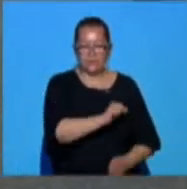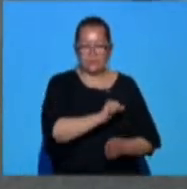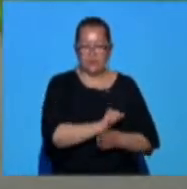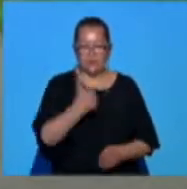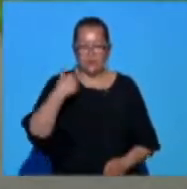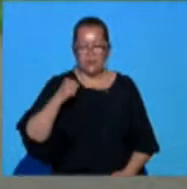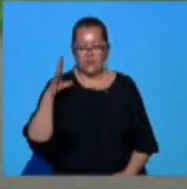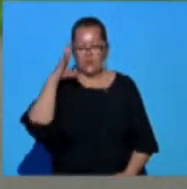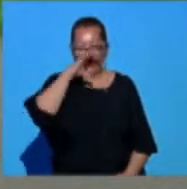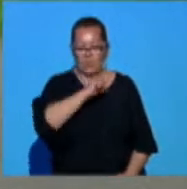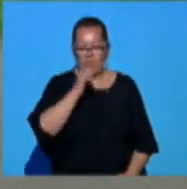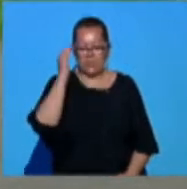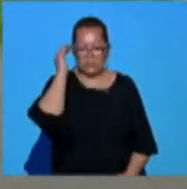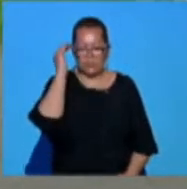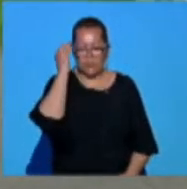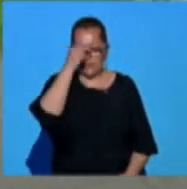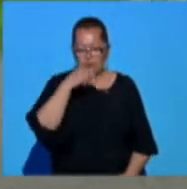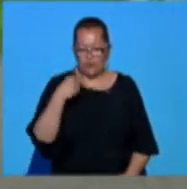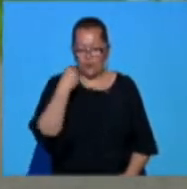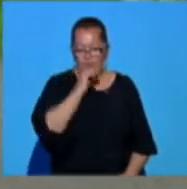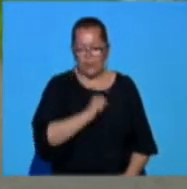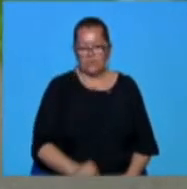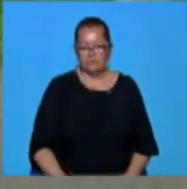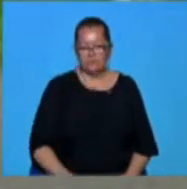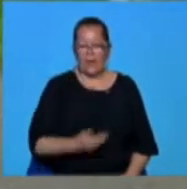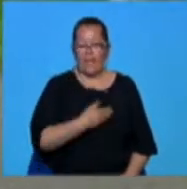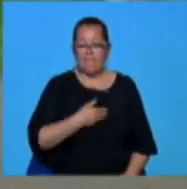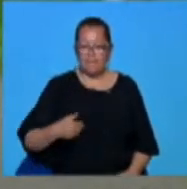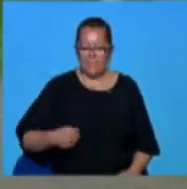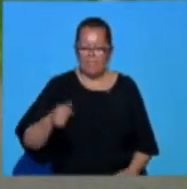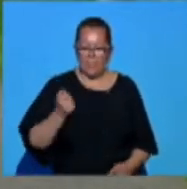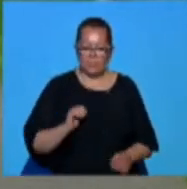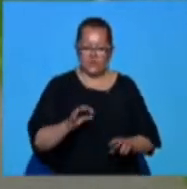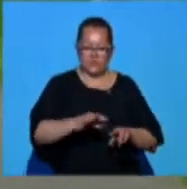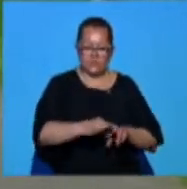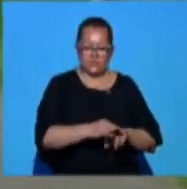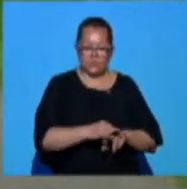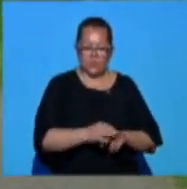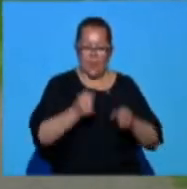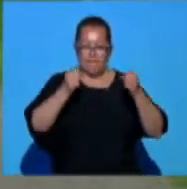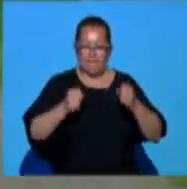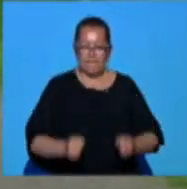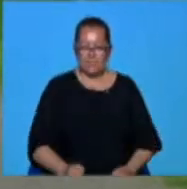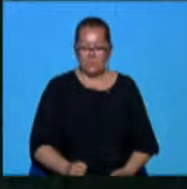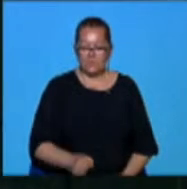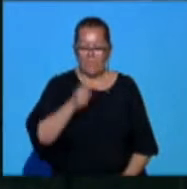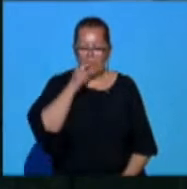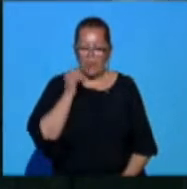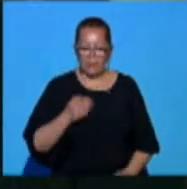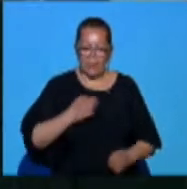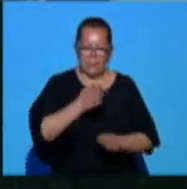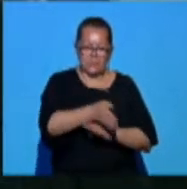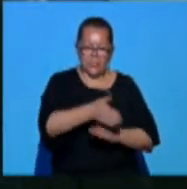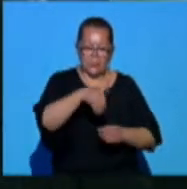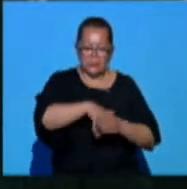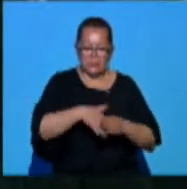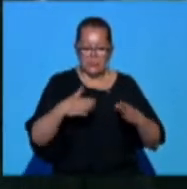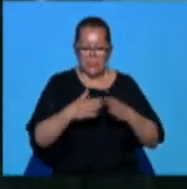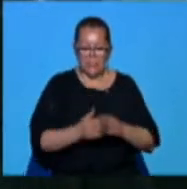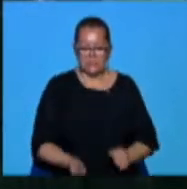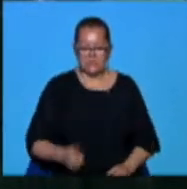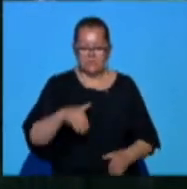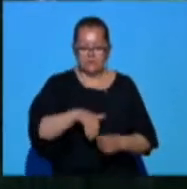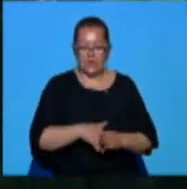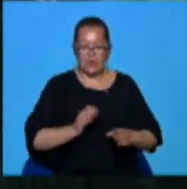trecute, în noaptea de sâmbătă spre duminică. În timp ce primarul și soția sa se aflau la un botez, hoțul a intrat în casa celor doi, deși în